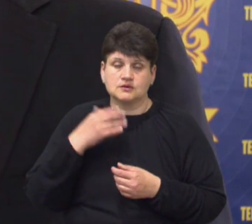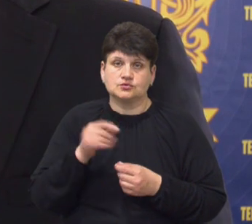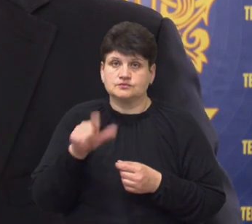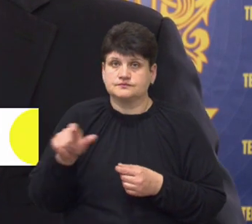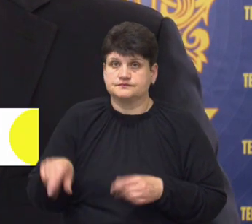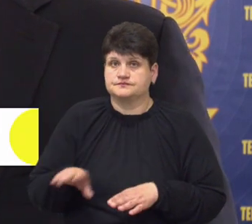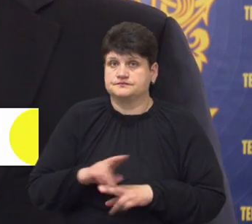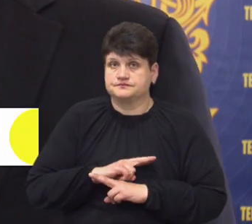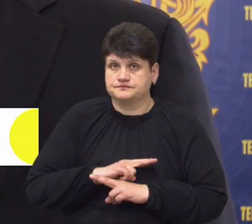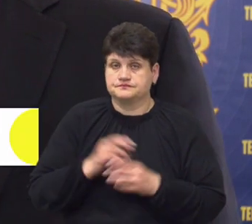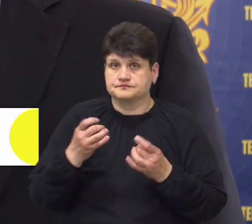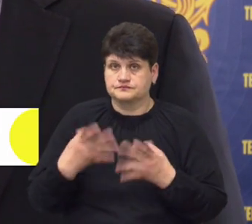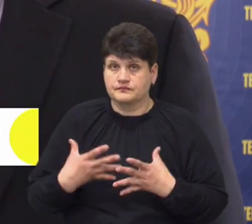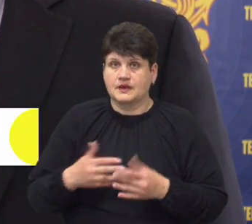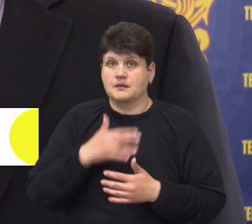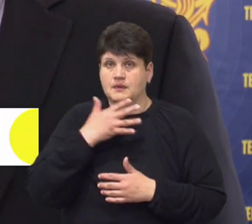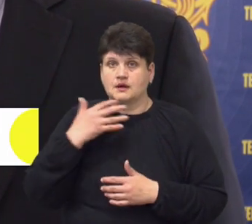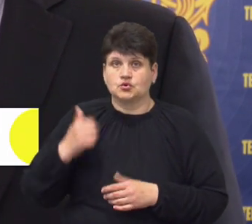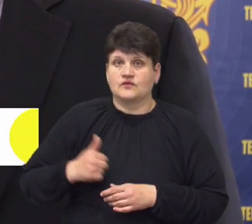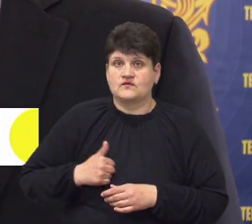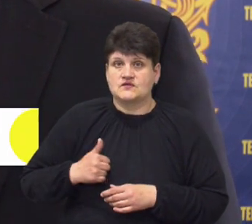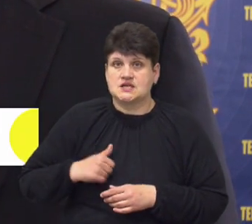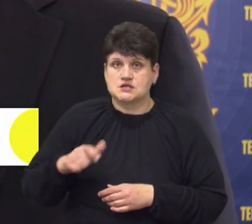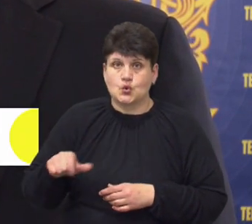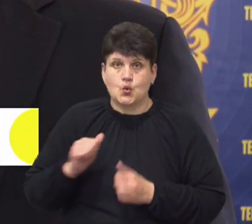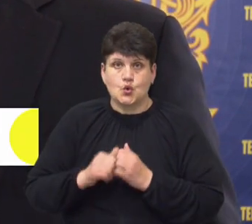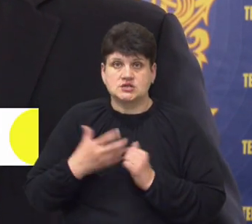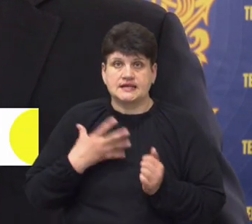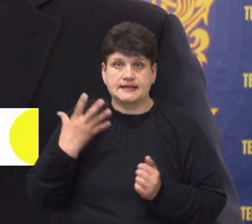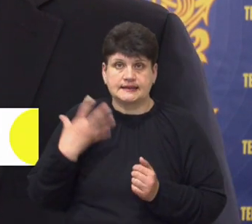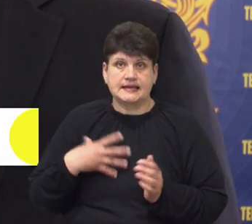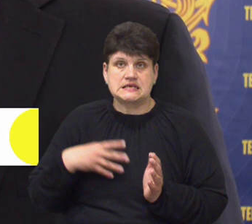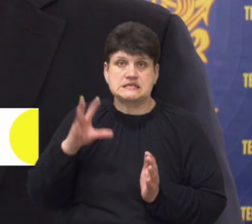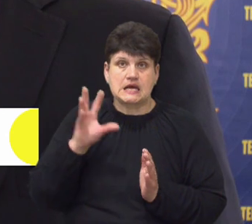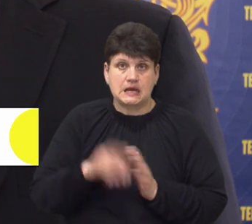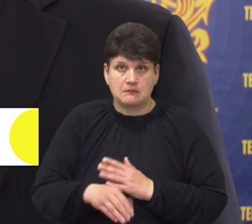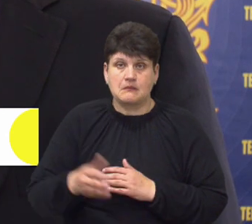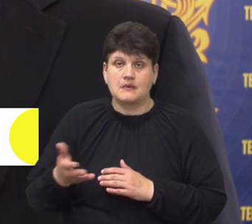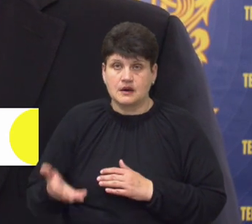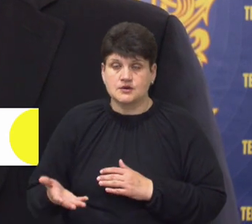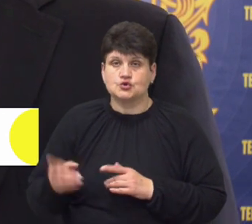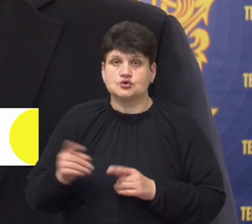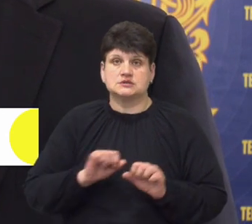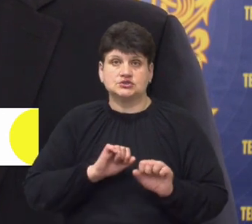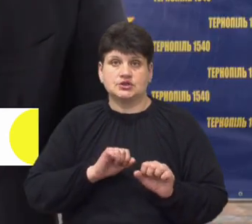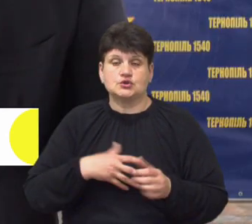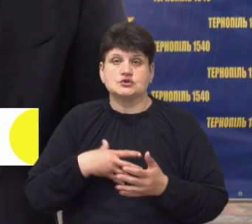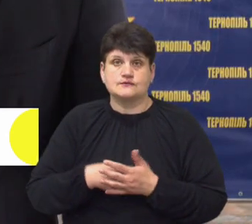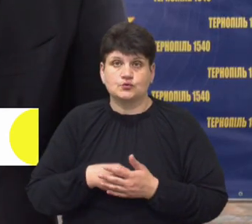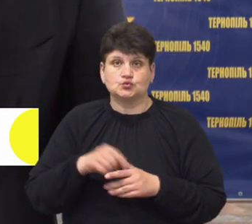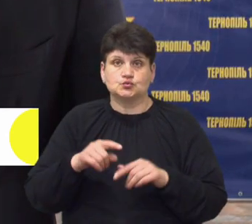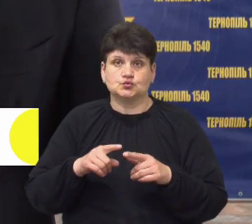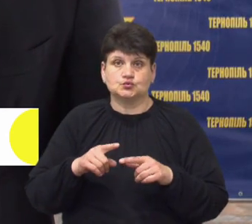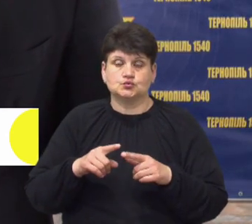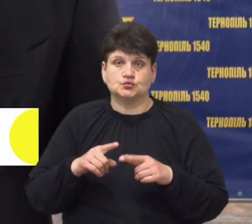військових, які кожного дня загибають, щоб оборонити свою родину. Є